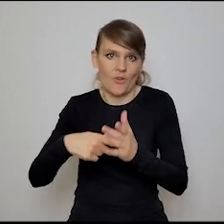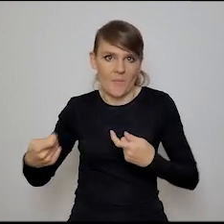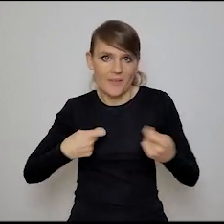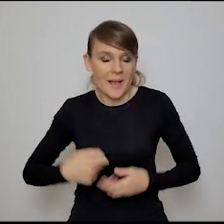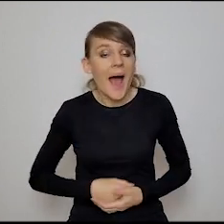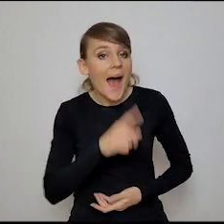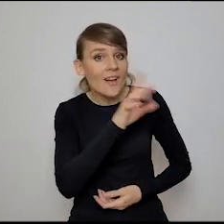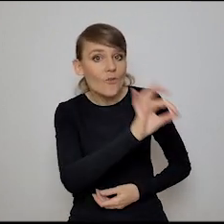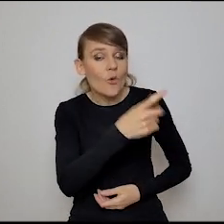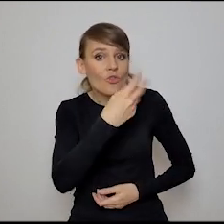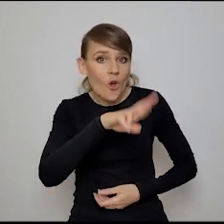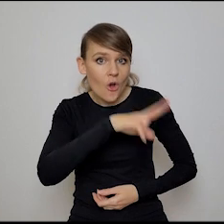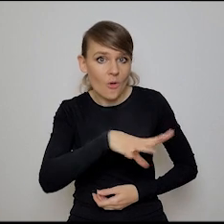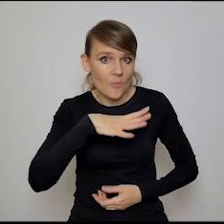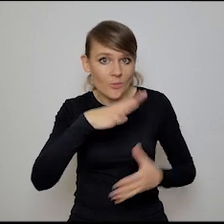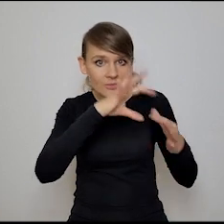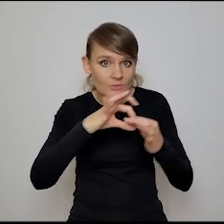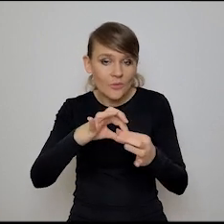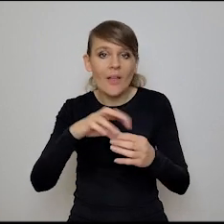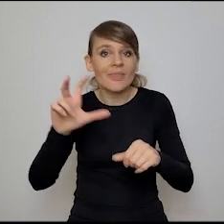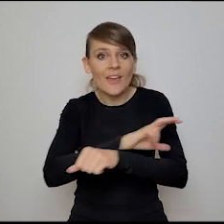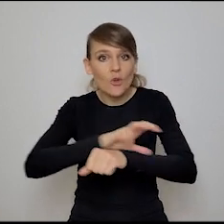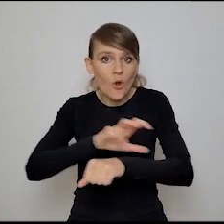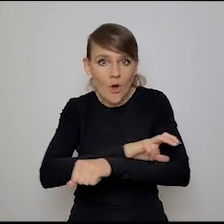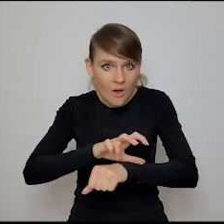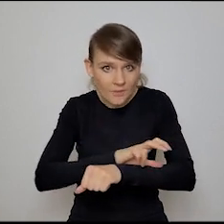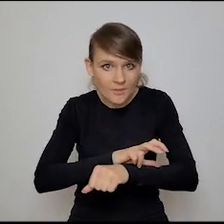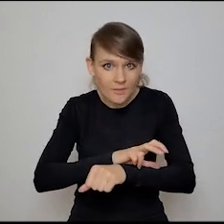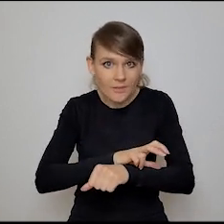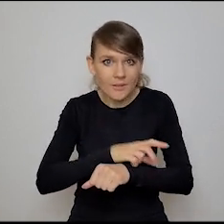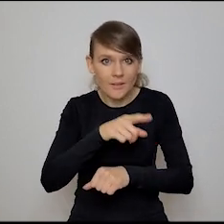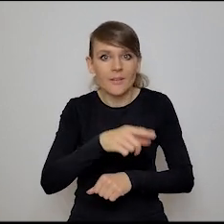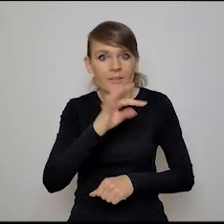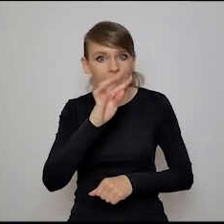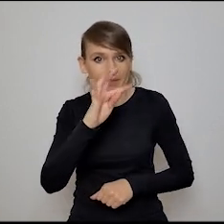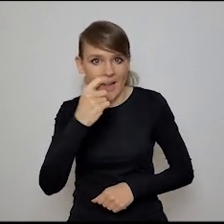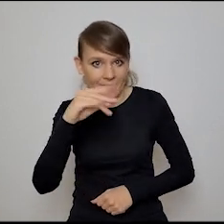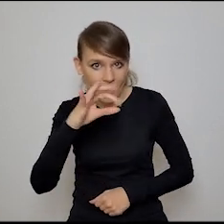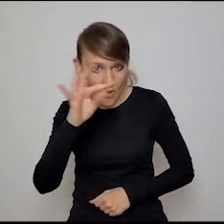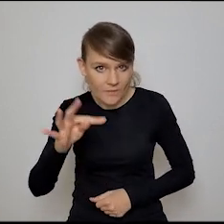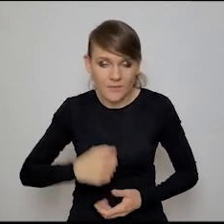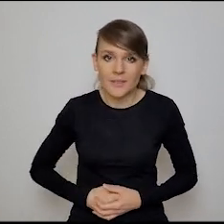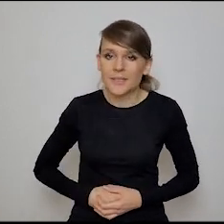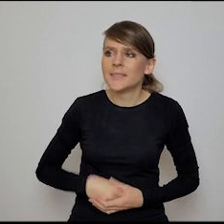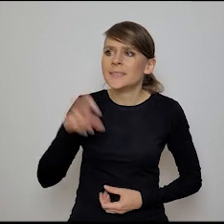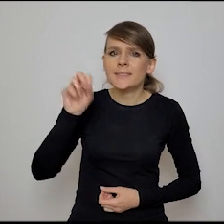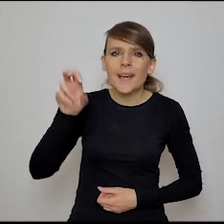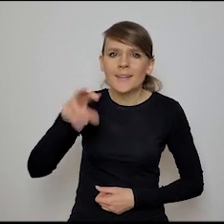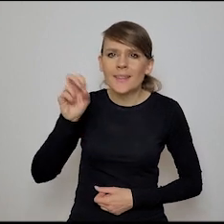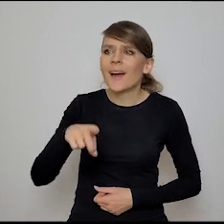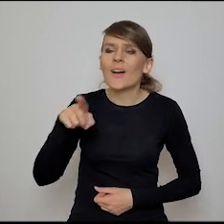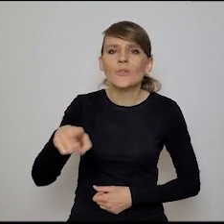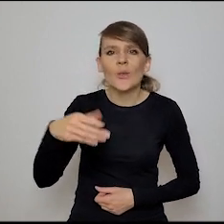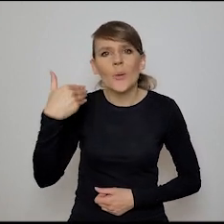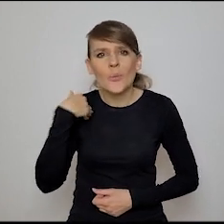doktorat dotyczył statusu ontologicznego, prawda? Jakoś tego, pamiętam. Tak, tak, tak. To był taki